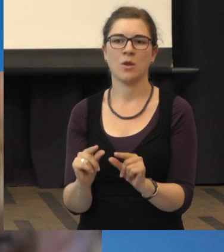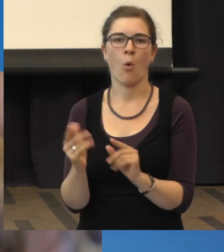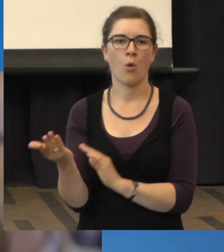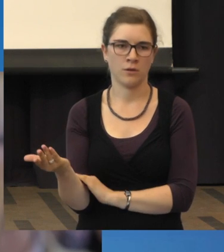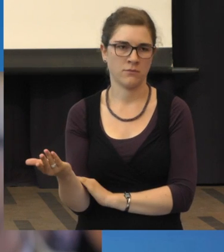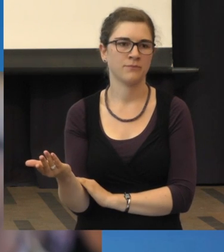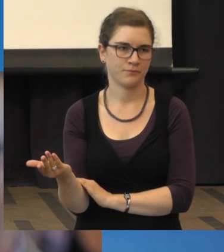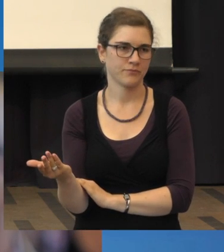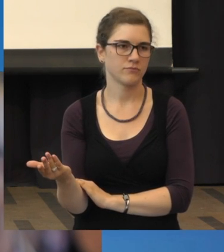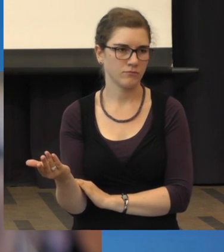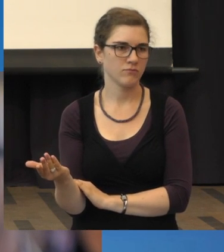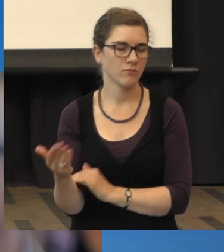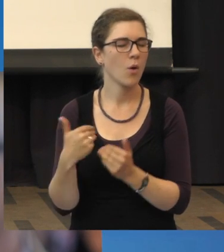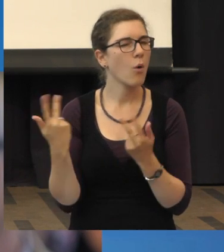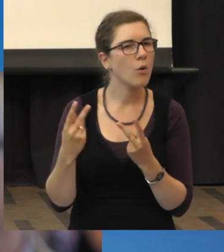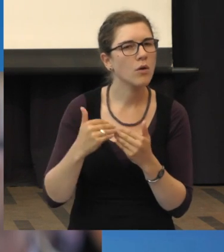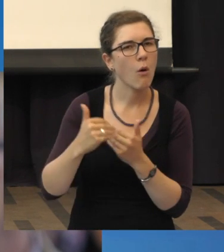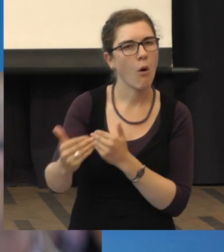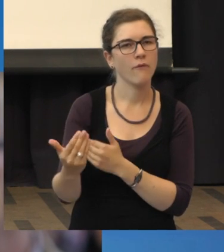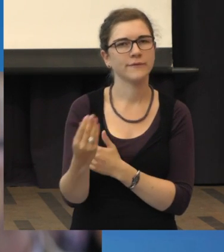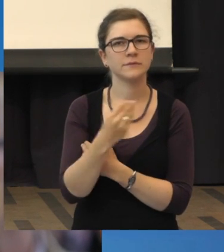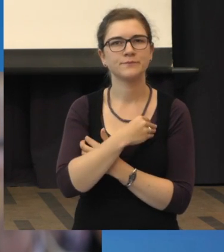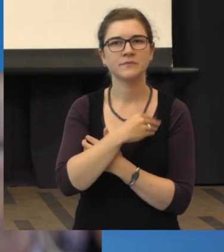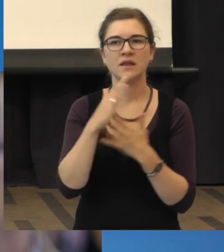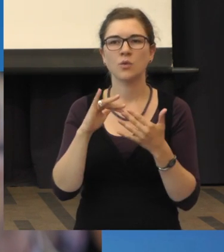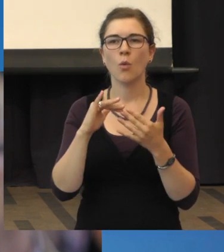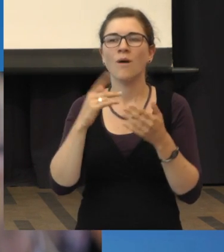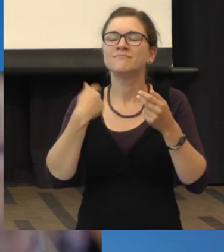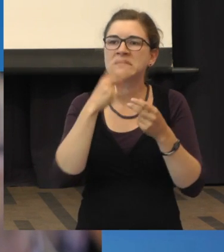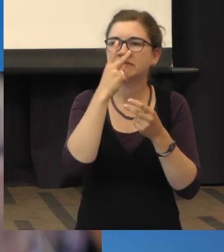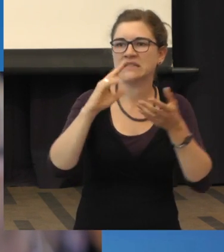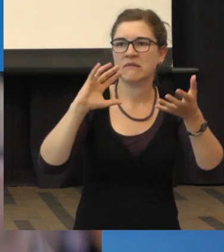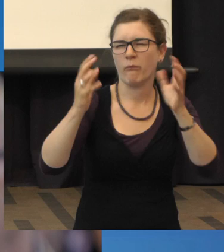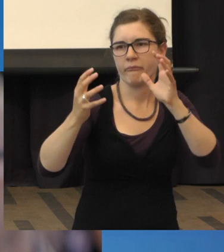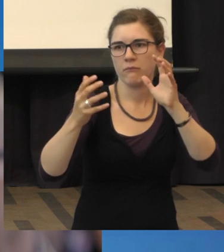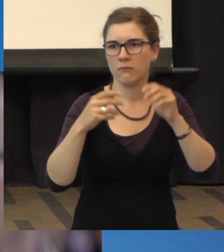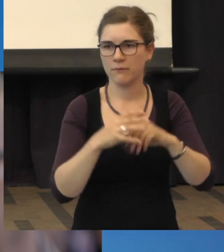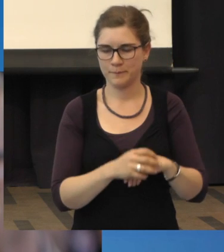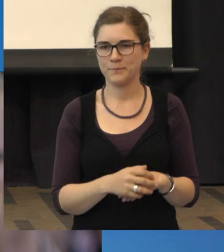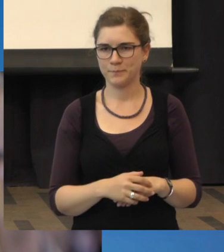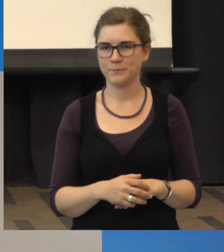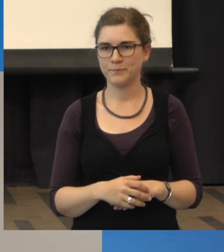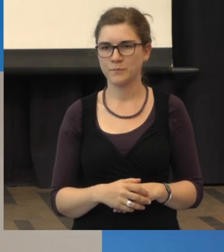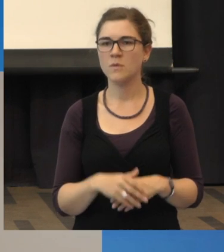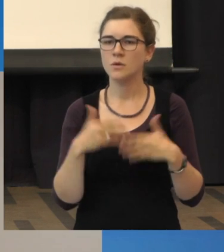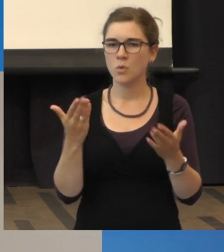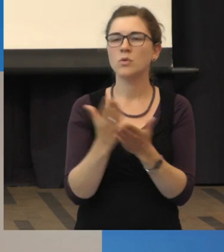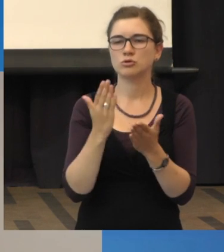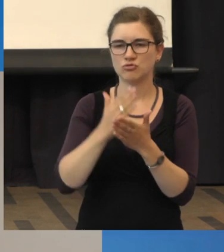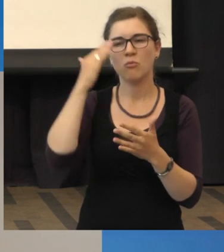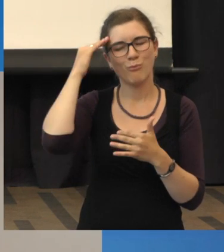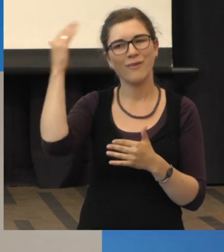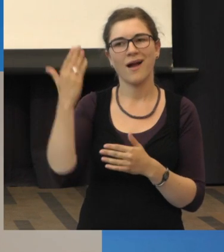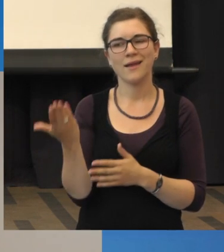Oder, was auch relativ häufig vorkommt, Sie kommen doch mit dem verzerrten Sehen, weil das ja inzwischen schon bekannt ist.